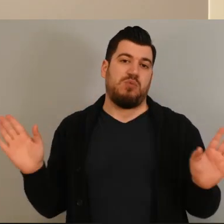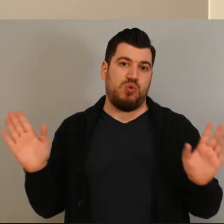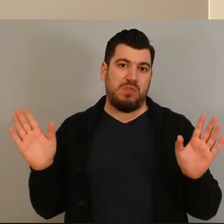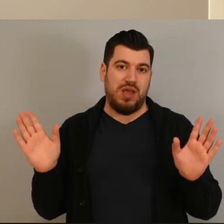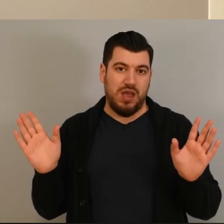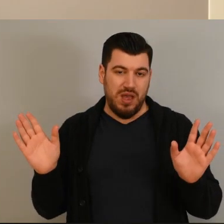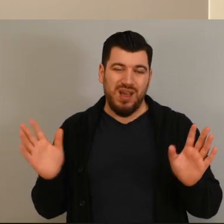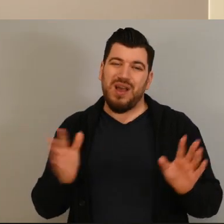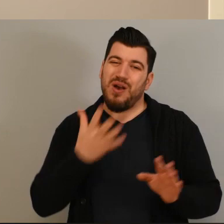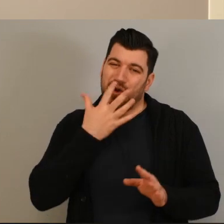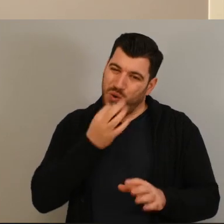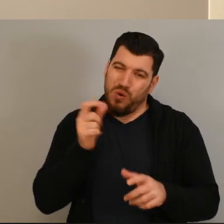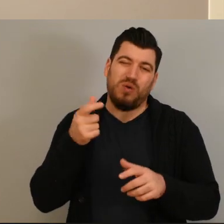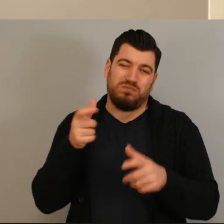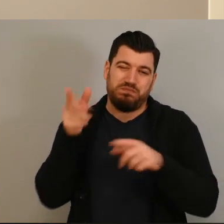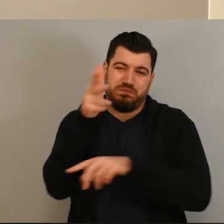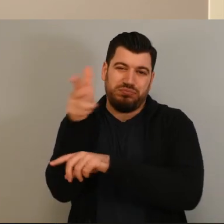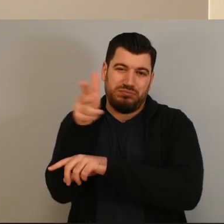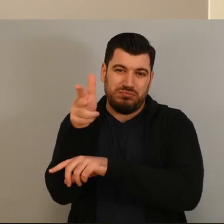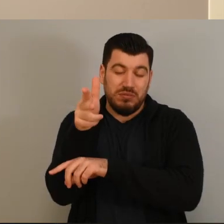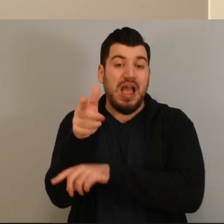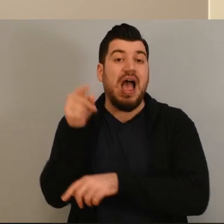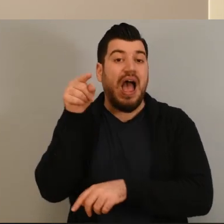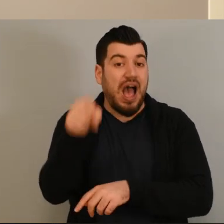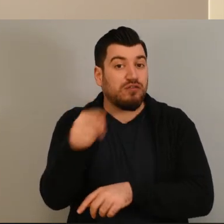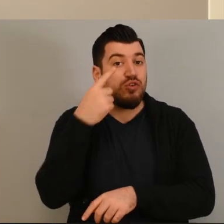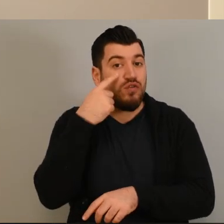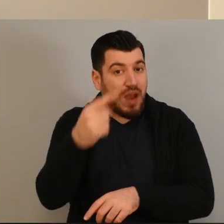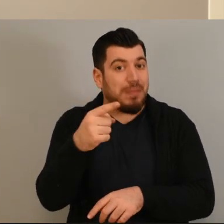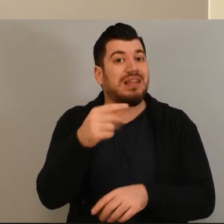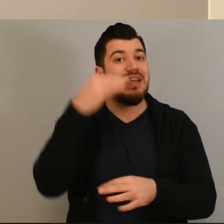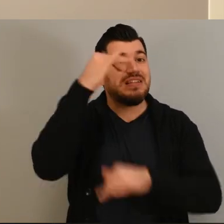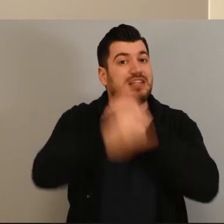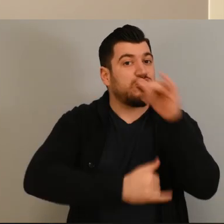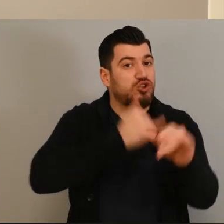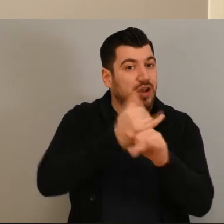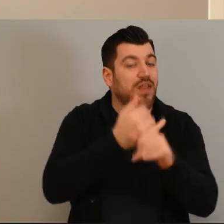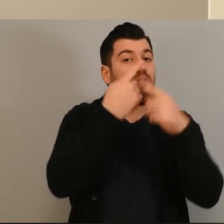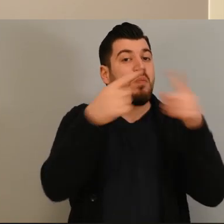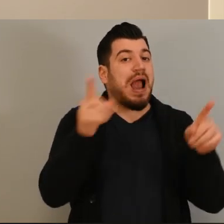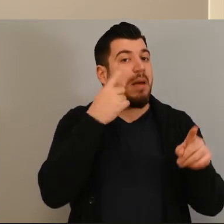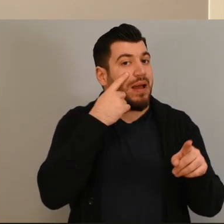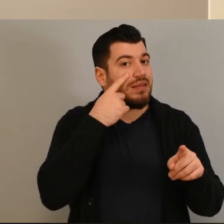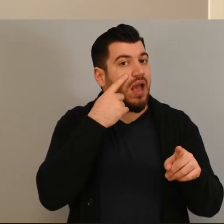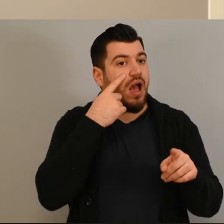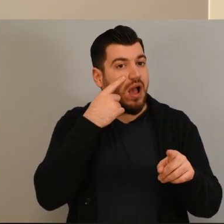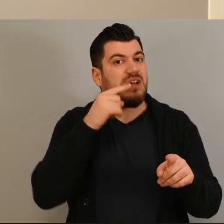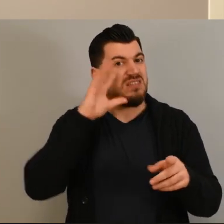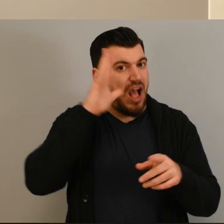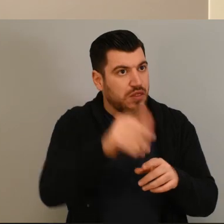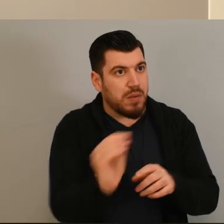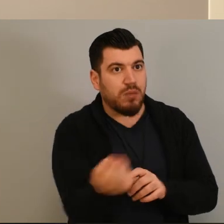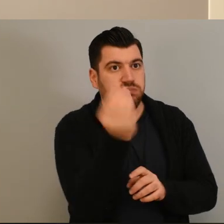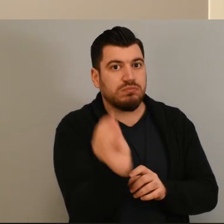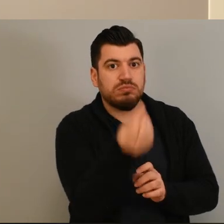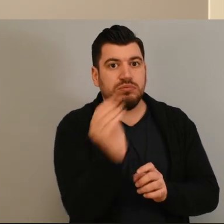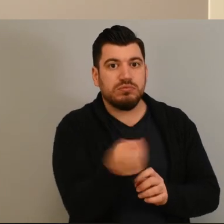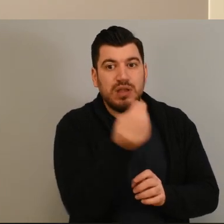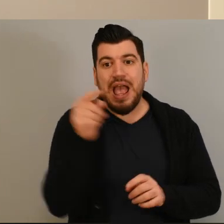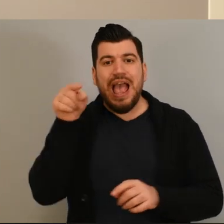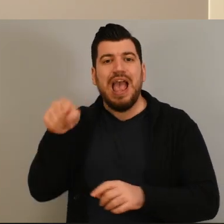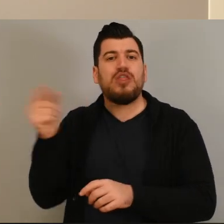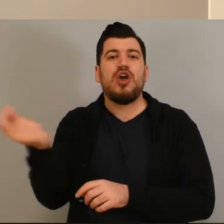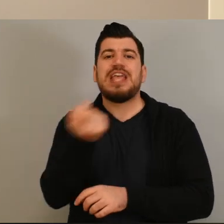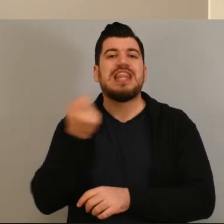αύριο. Αυτά τα διαβάζετε καθημερινά στο meallamathia.gr με πλήρη ενημέρωση με άμεση θεματολογία. Εδώ βάζουμε